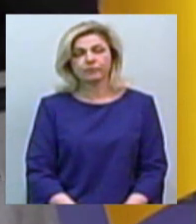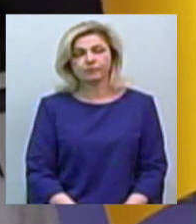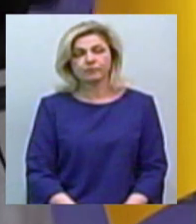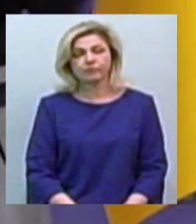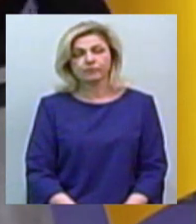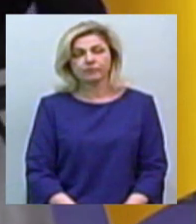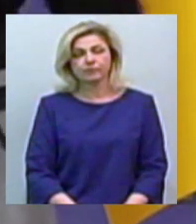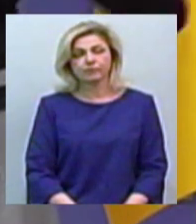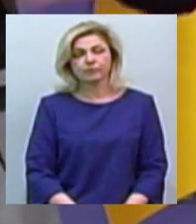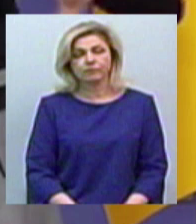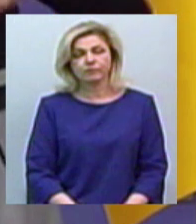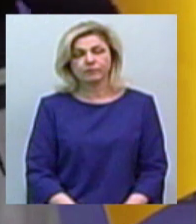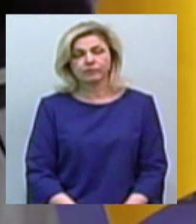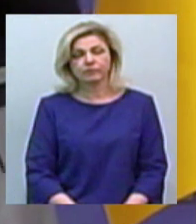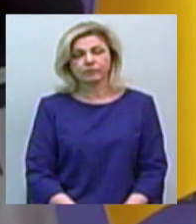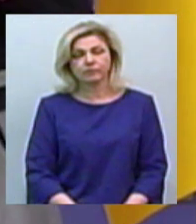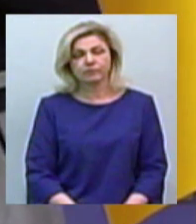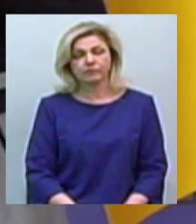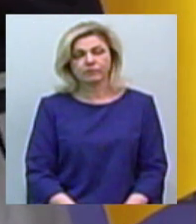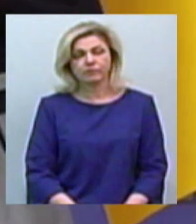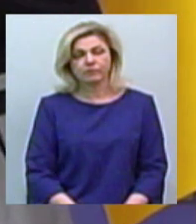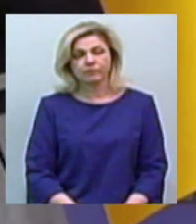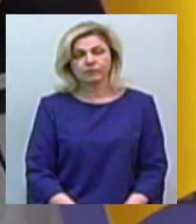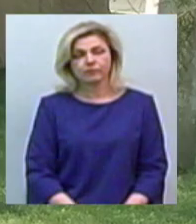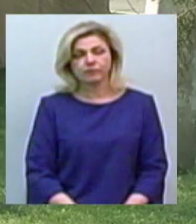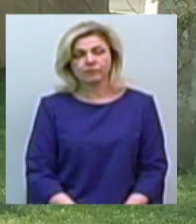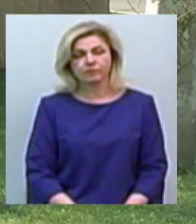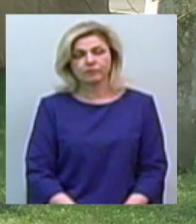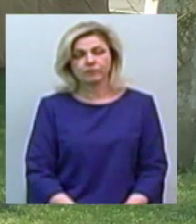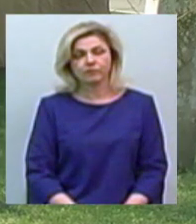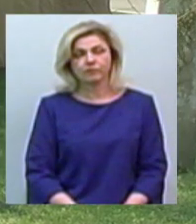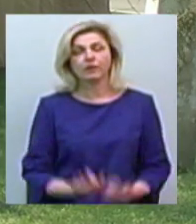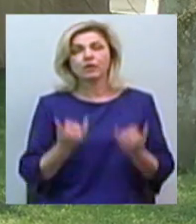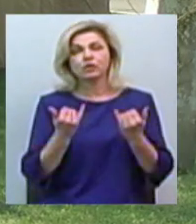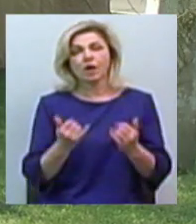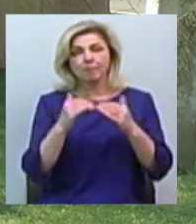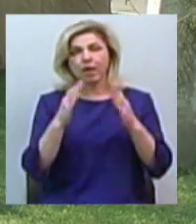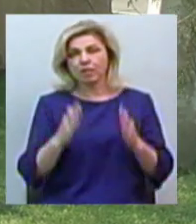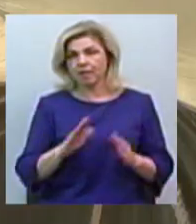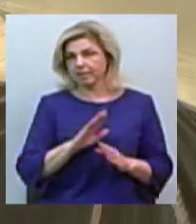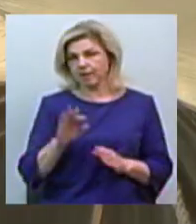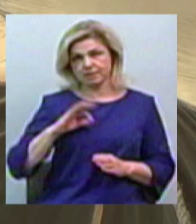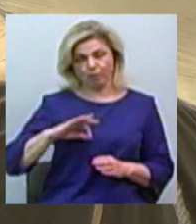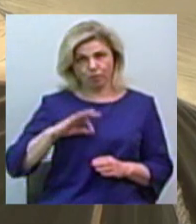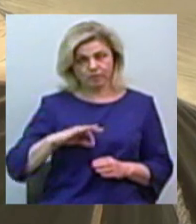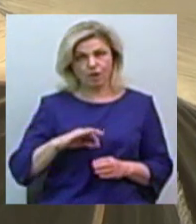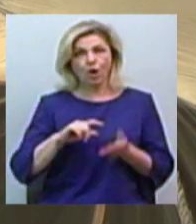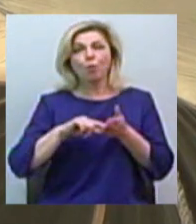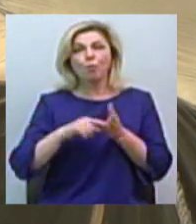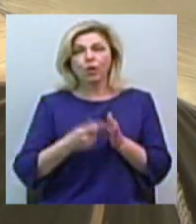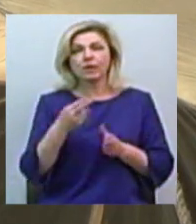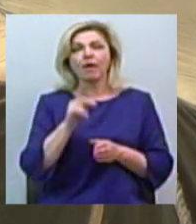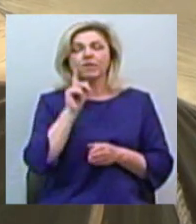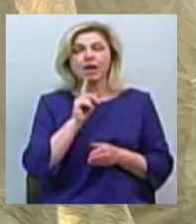і відсортовувати легких і тяжких хворих. Зараз намети не використовуються. Пункти для тимчасового